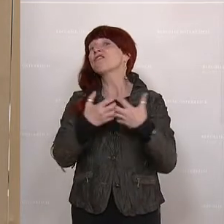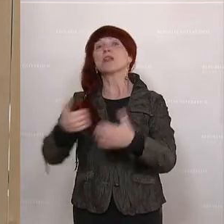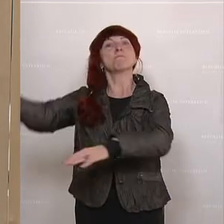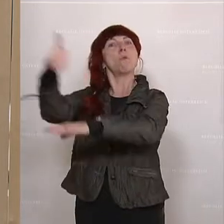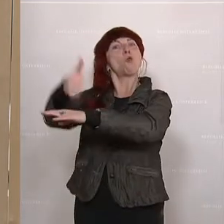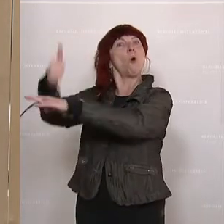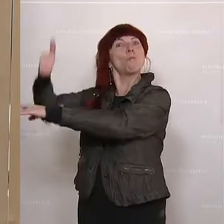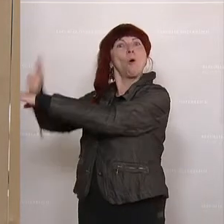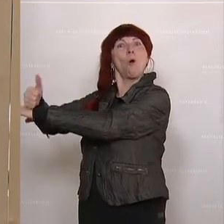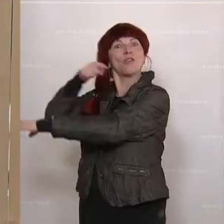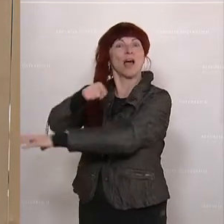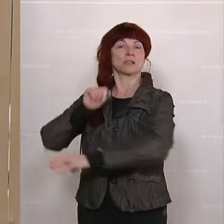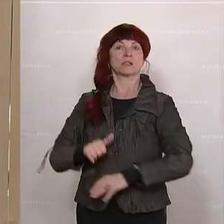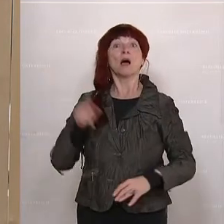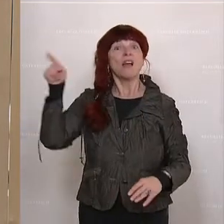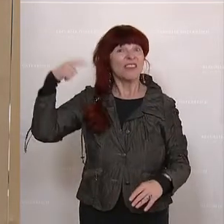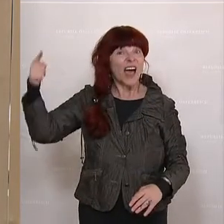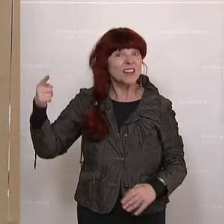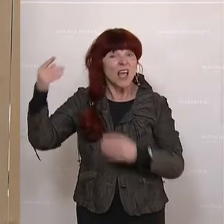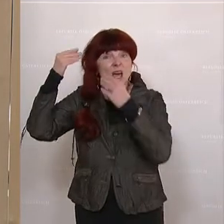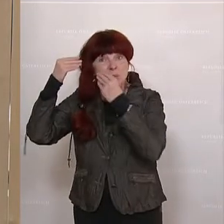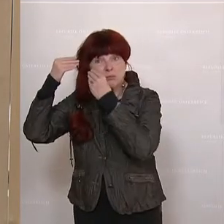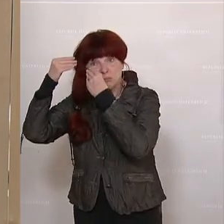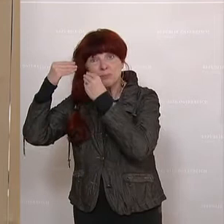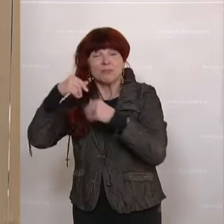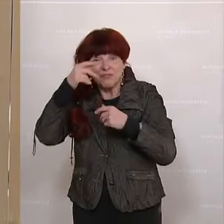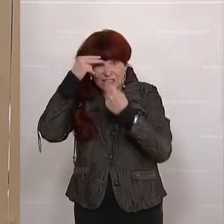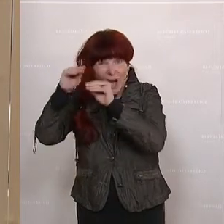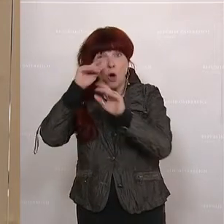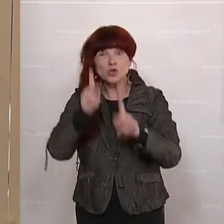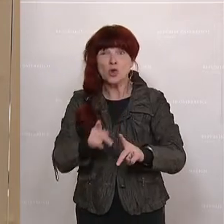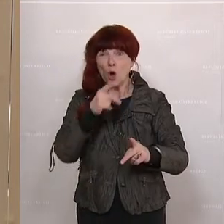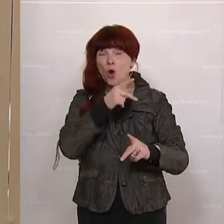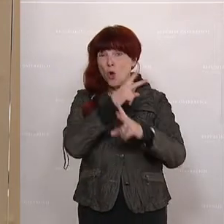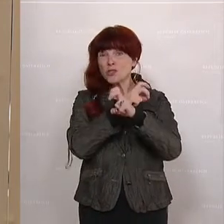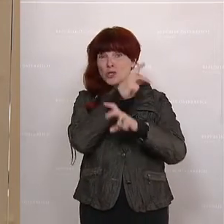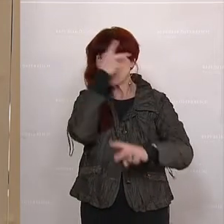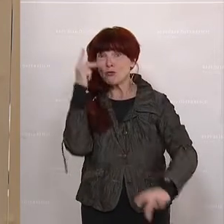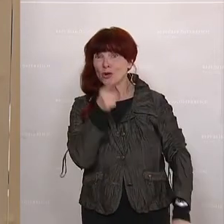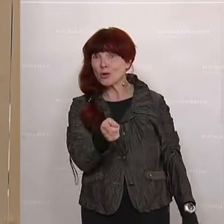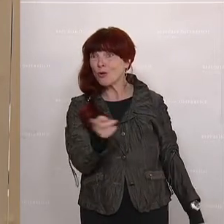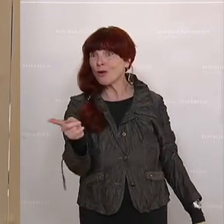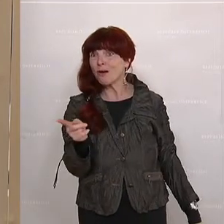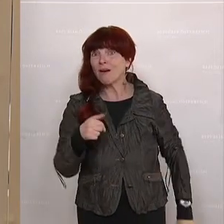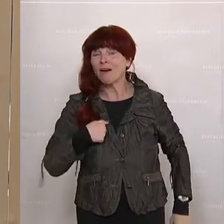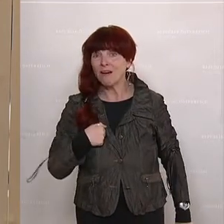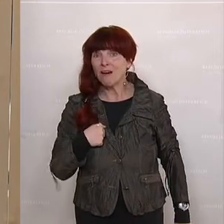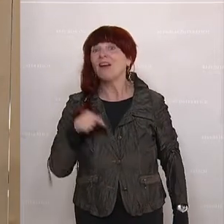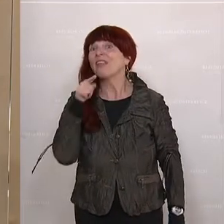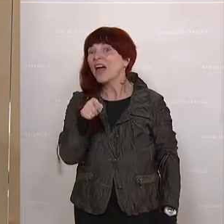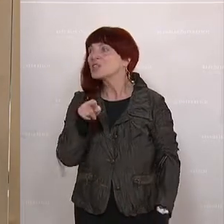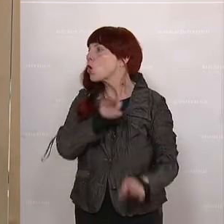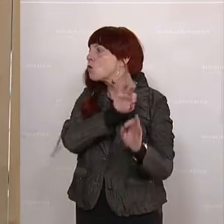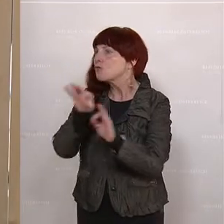Politik, die sie betreiben, weil sie arbeiten für die Menschen, die alles verhindern, was wir gerade an Problemen angesprochen haben.